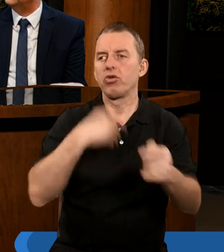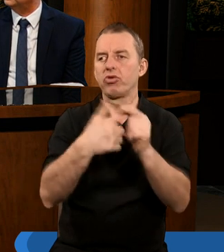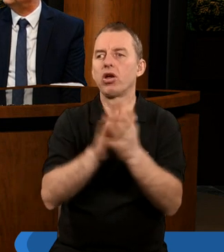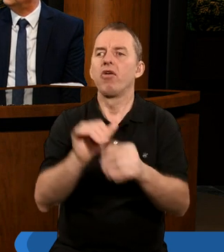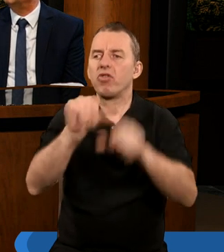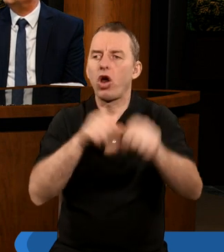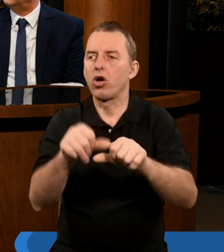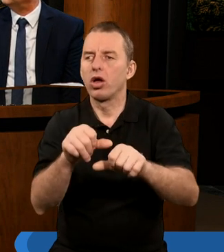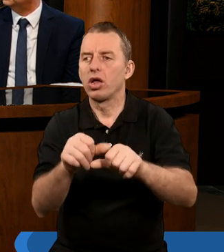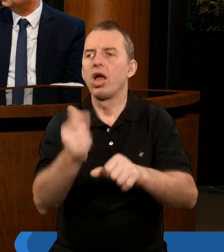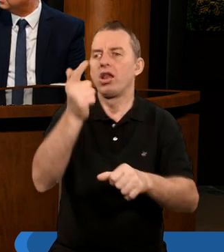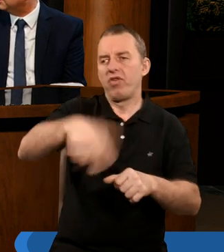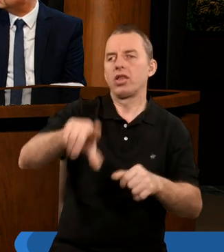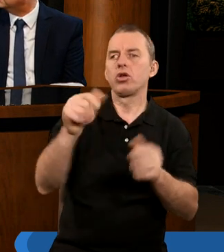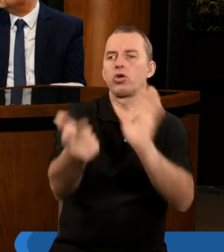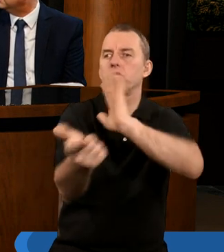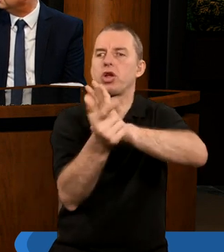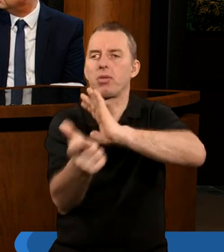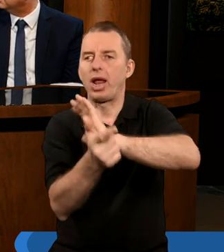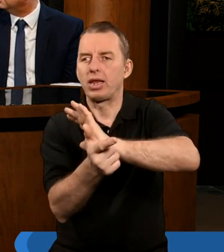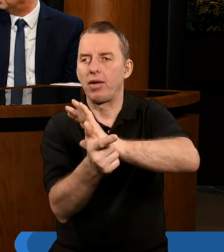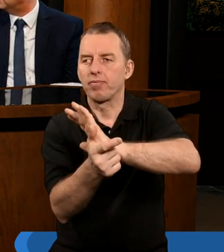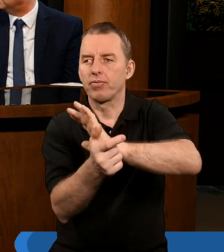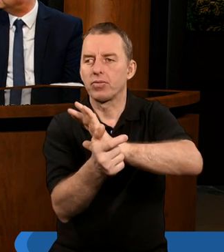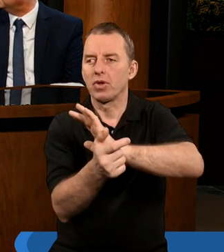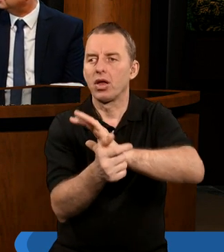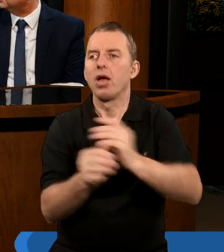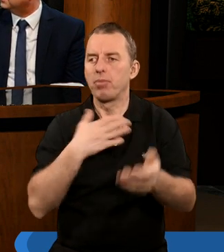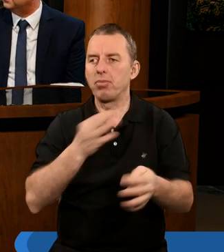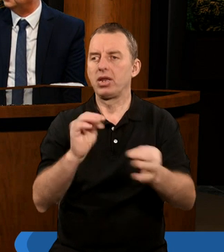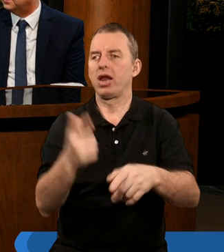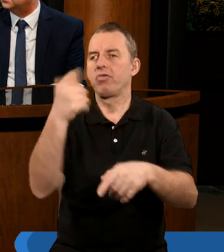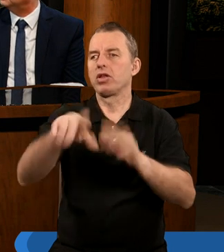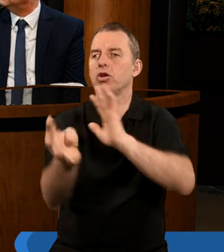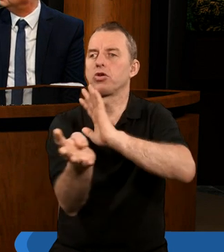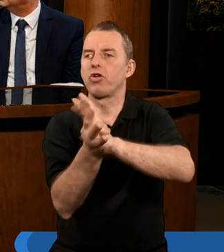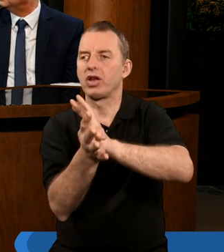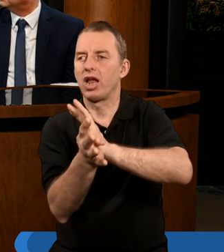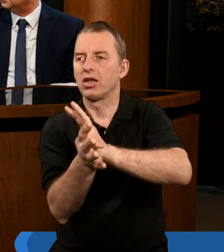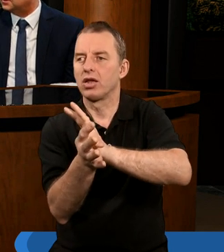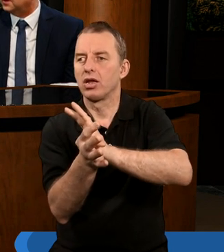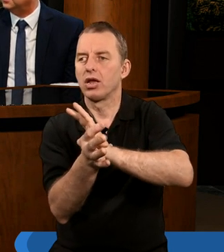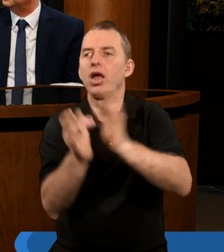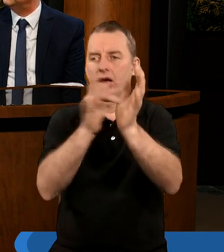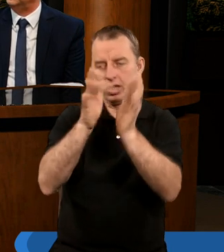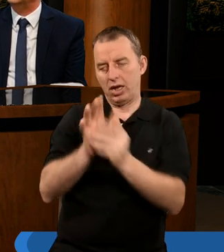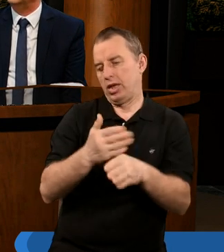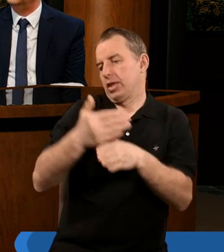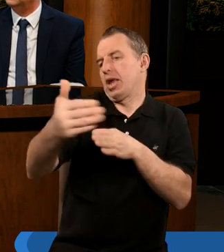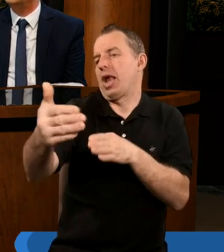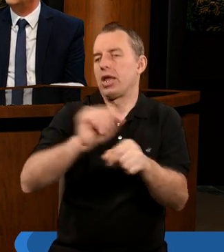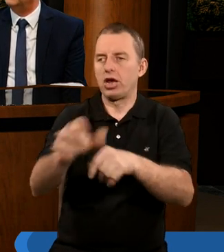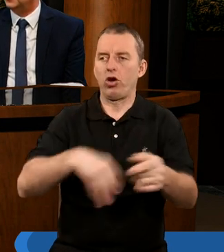świątyni w roku 2017. Mamy rok 2019. Chrystus nadal jest w